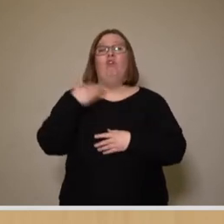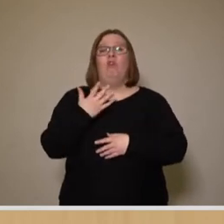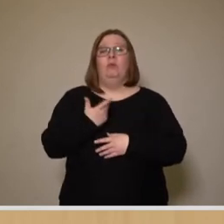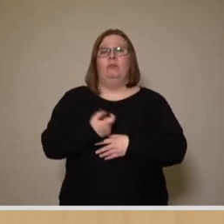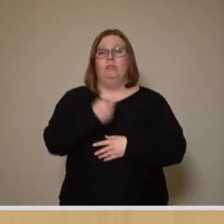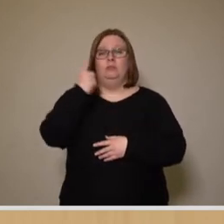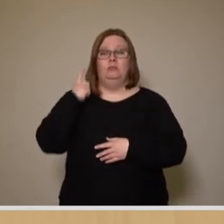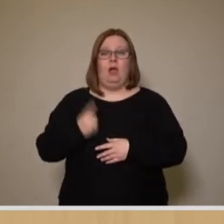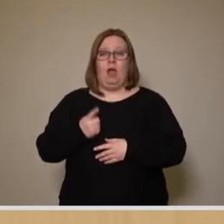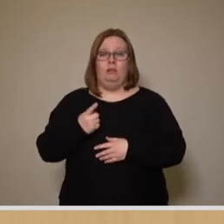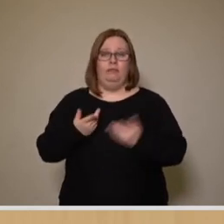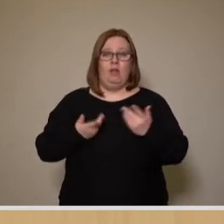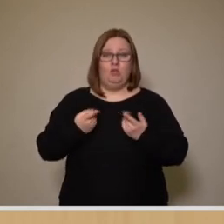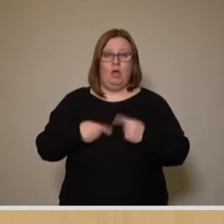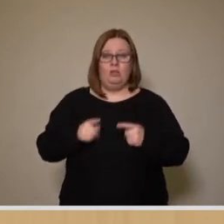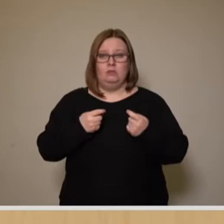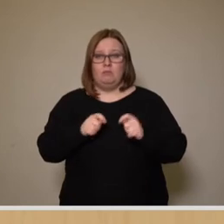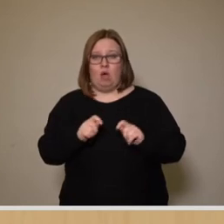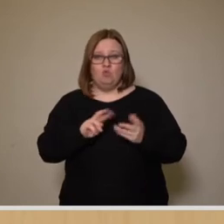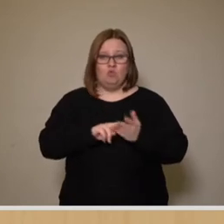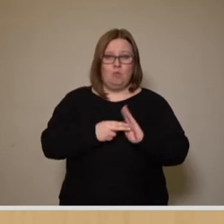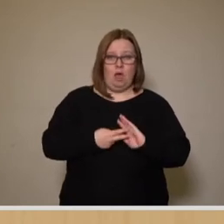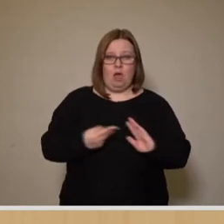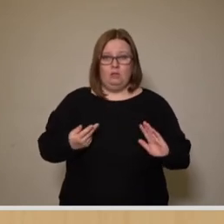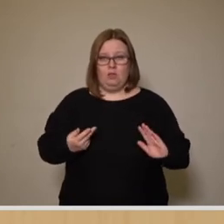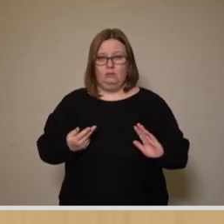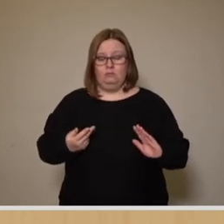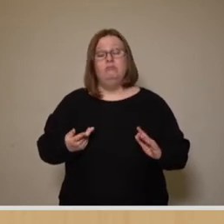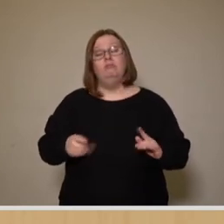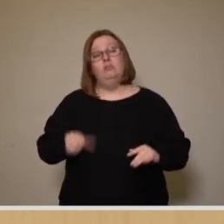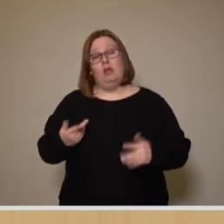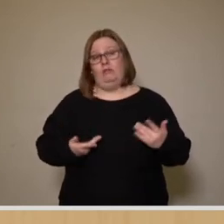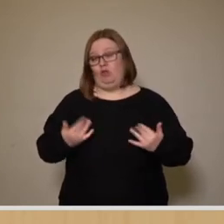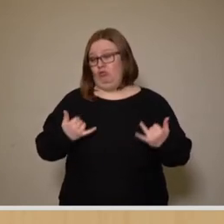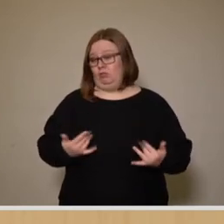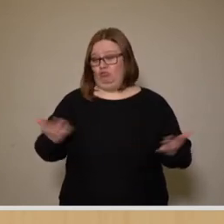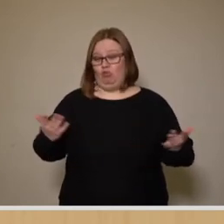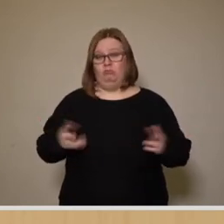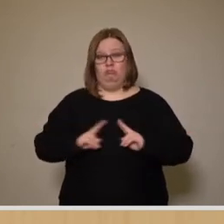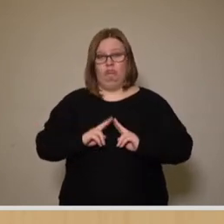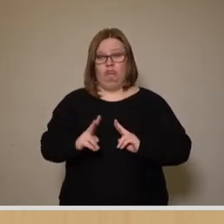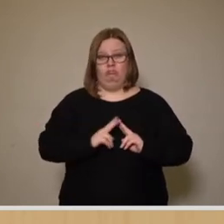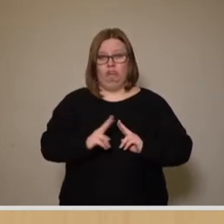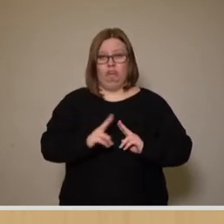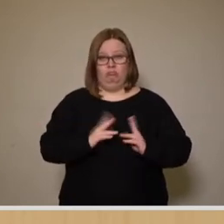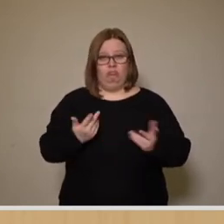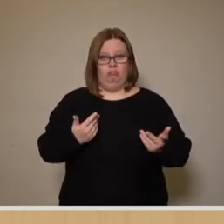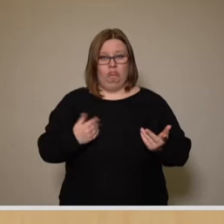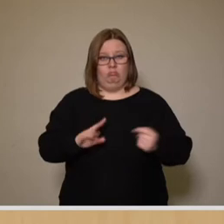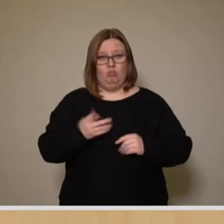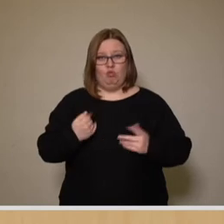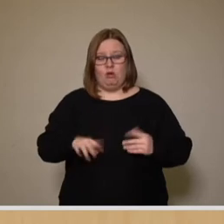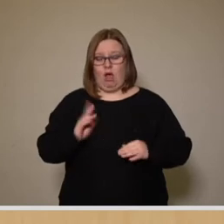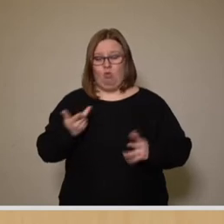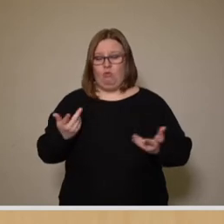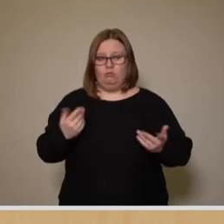gebaut und geplant hätte, würde man wahrscheinlich heute nicht vor diesem Problem stehen und